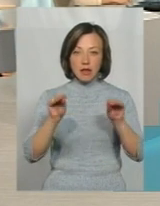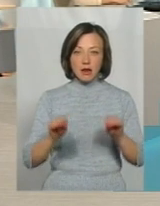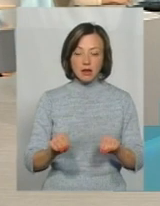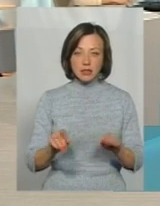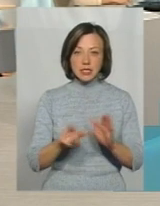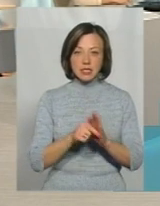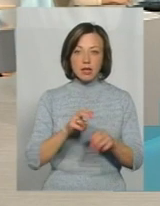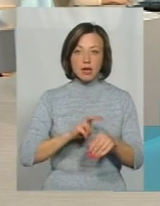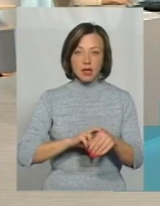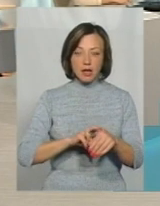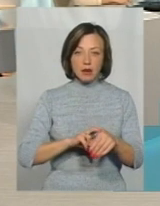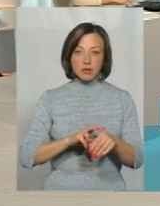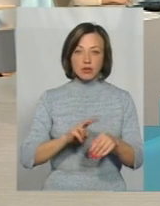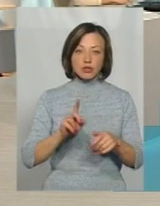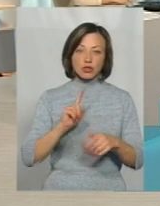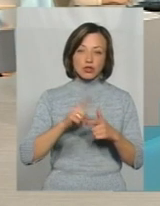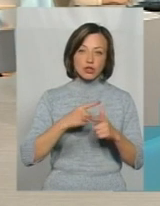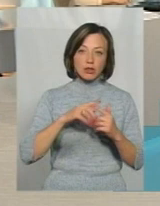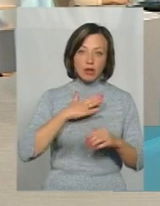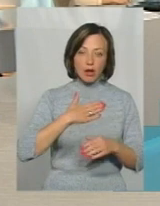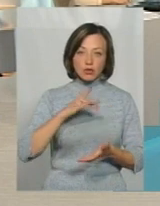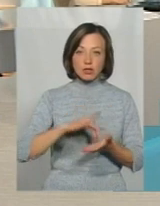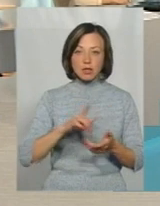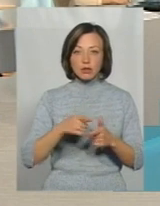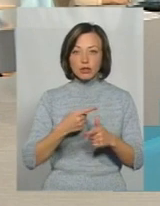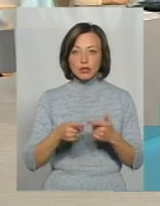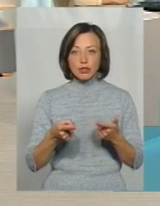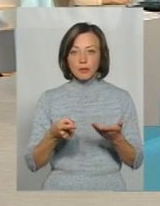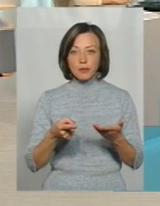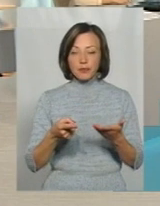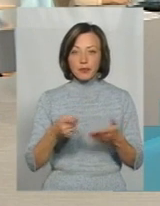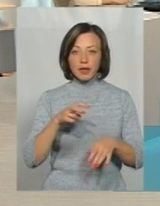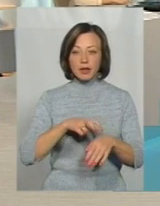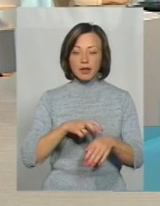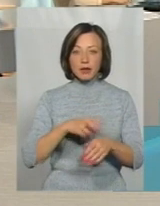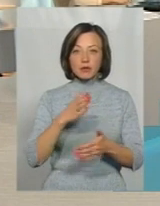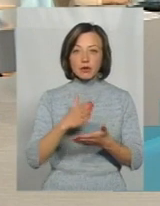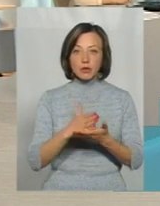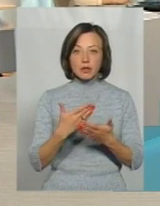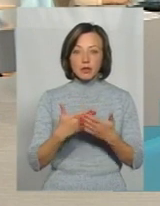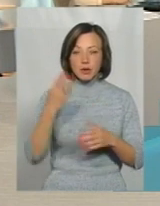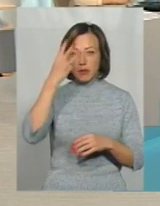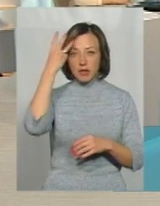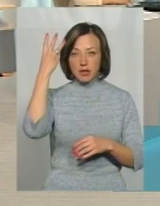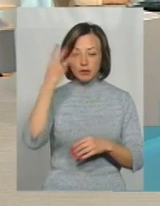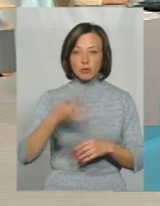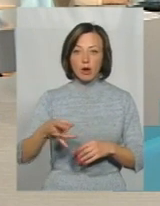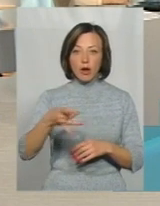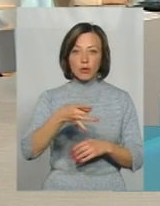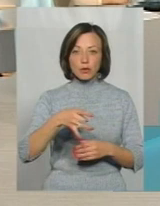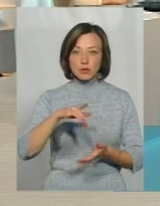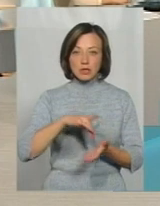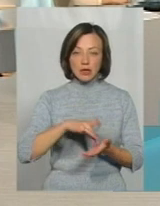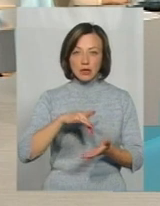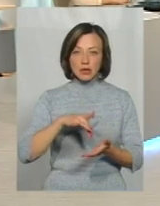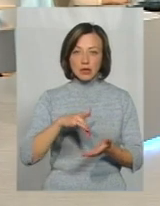лікарем, чи нашого центру, чи тим лікарем, який знаходиться, наприклад, в Хмельницькому районному центрі,